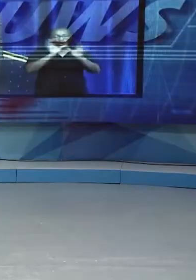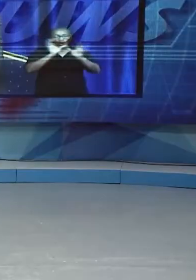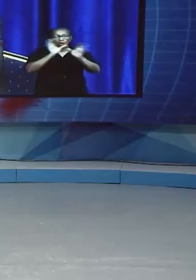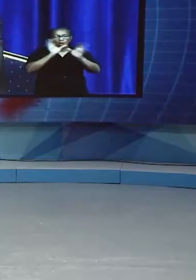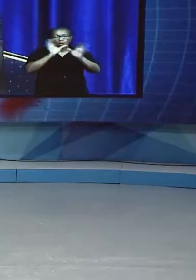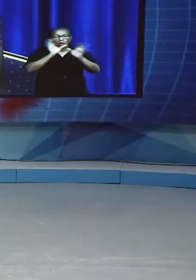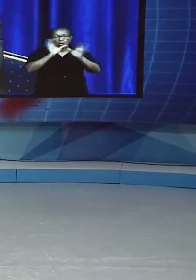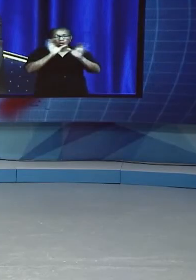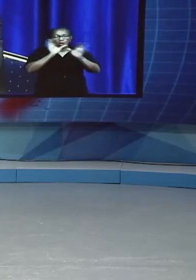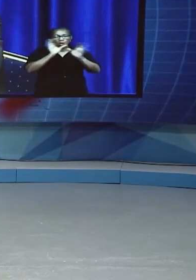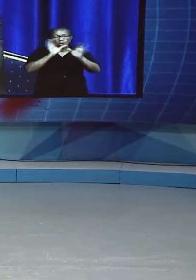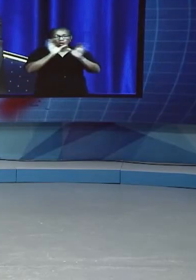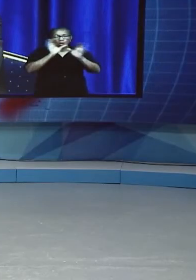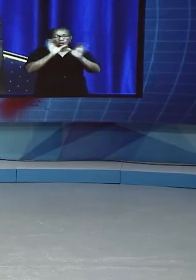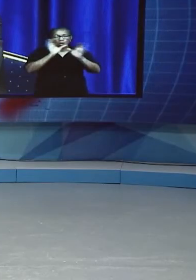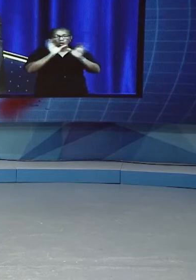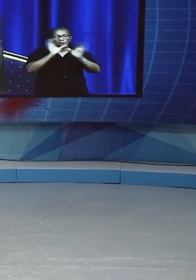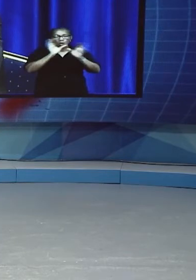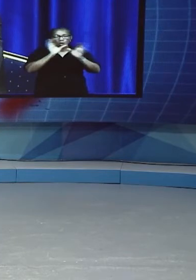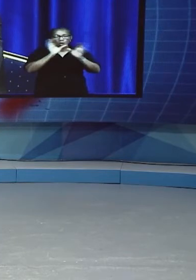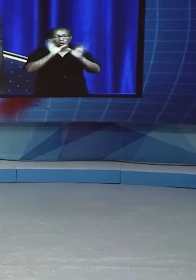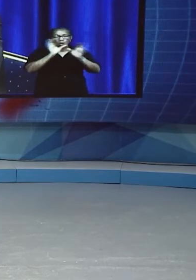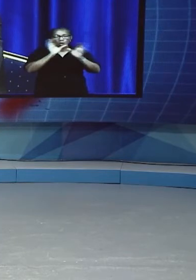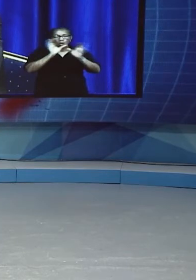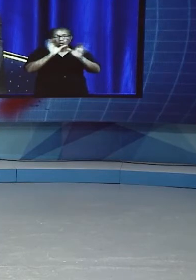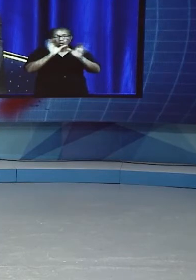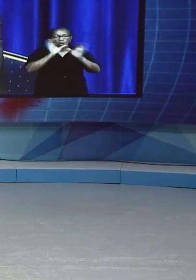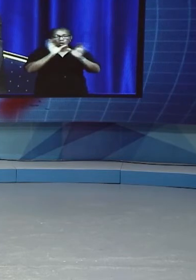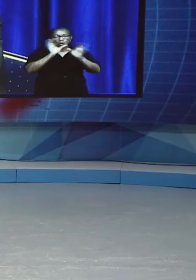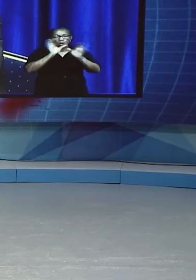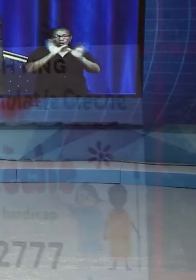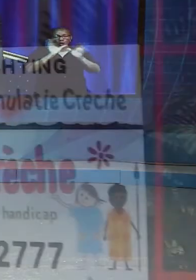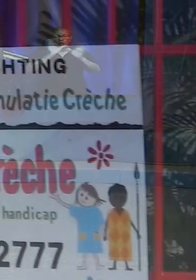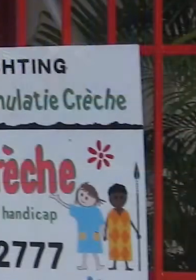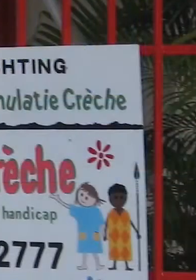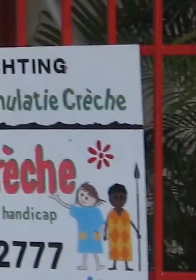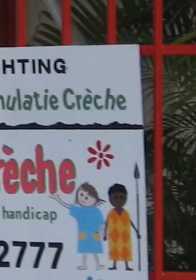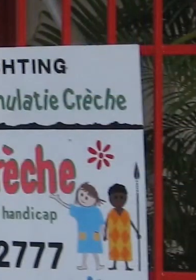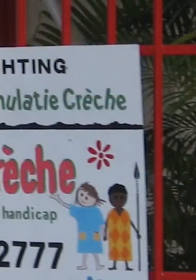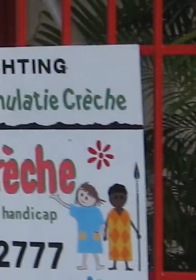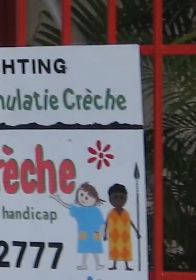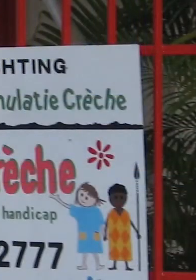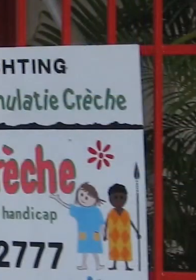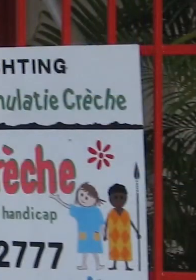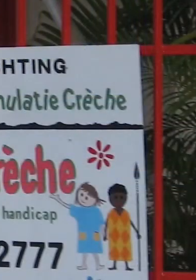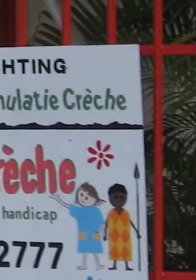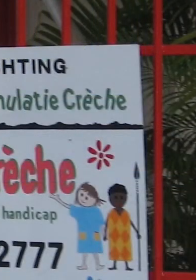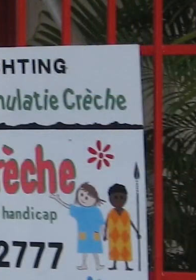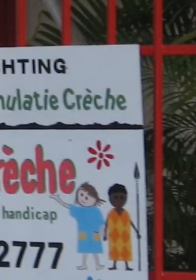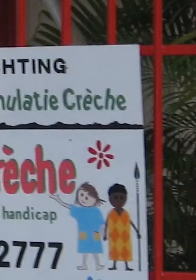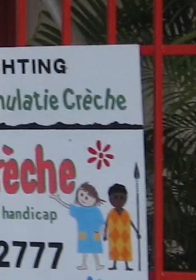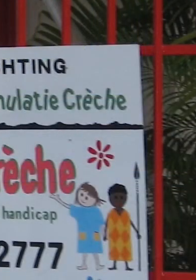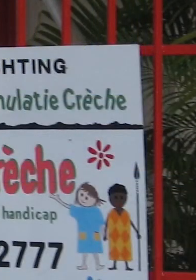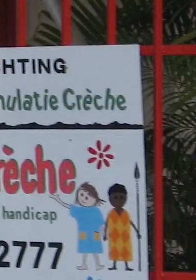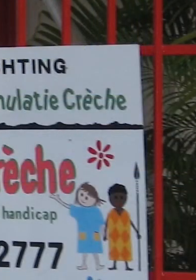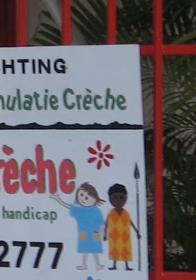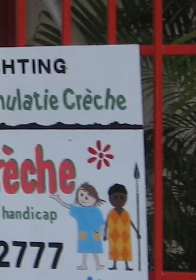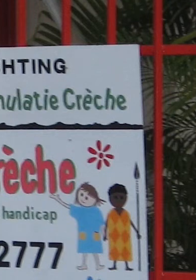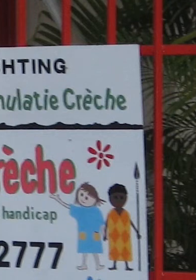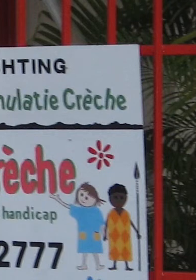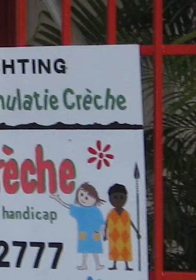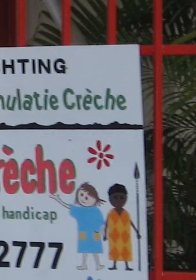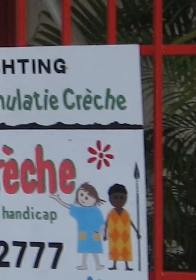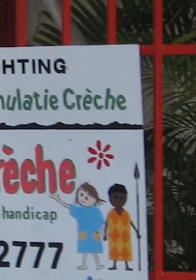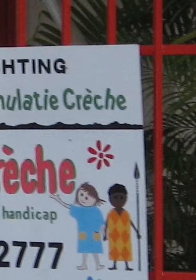Ouders die kinderen hebben op overheid en particuliere crèches of peuterscholen, moeten de maandbijdrage